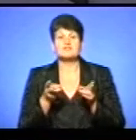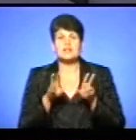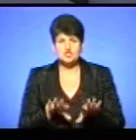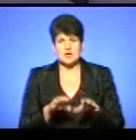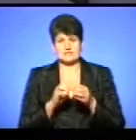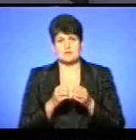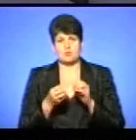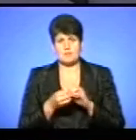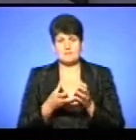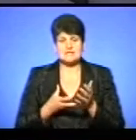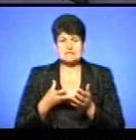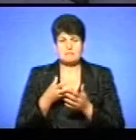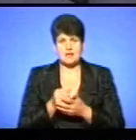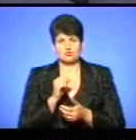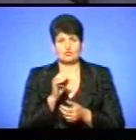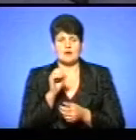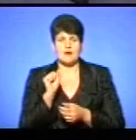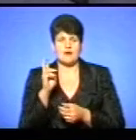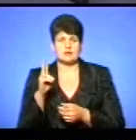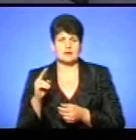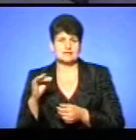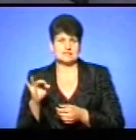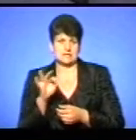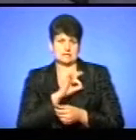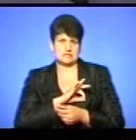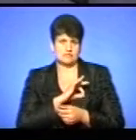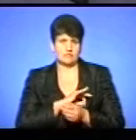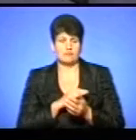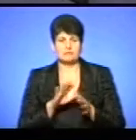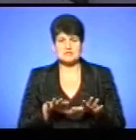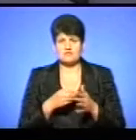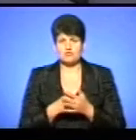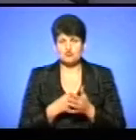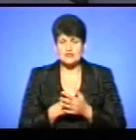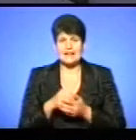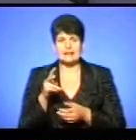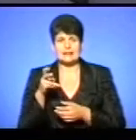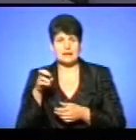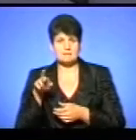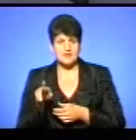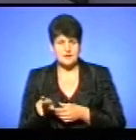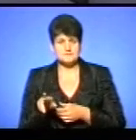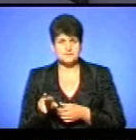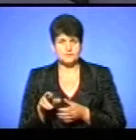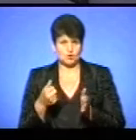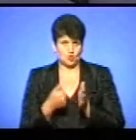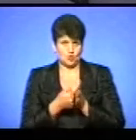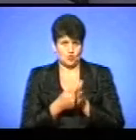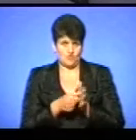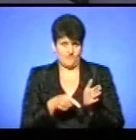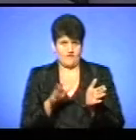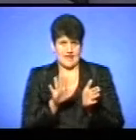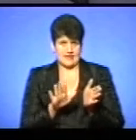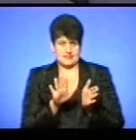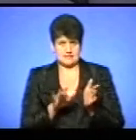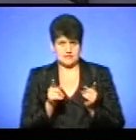проблема з платою акцизу до місцевого бюджету. Фактично, з липня до вересня